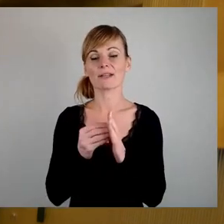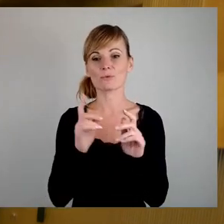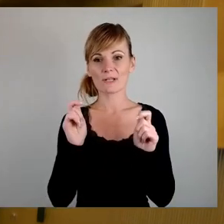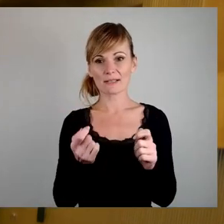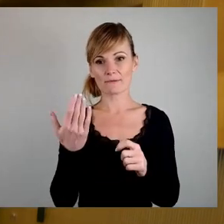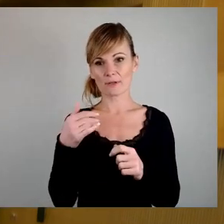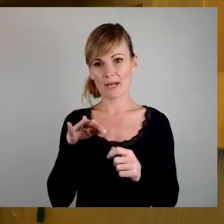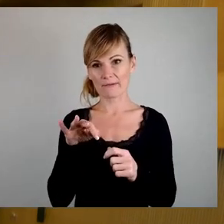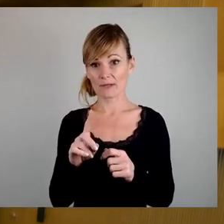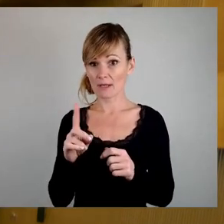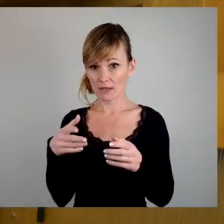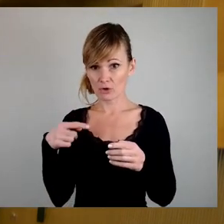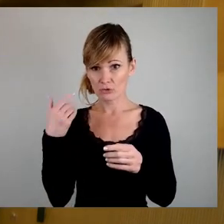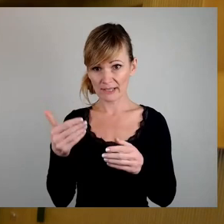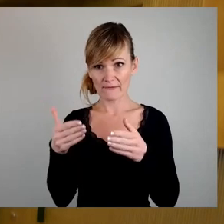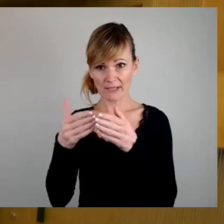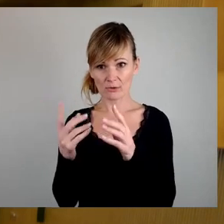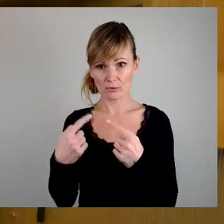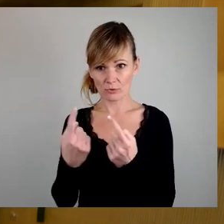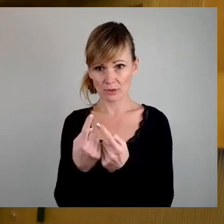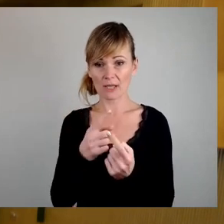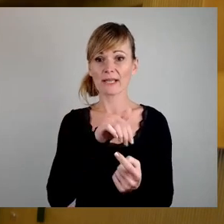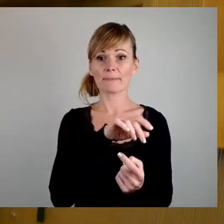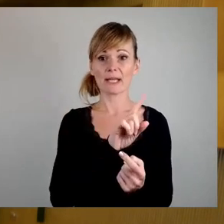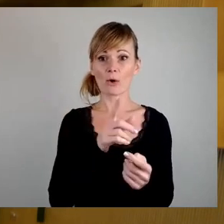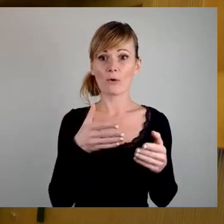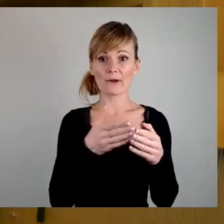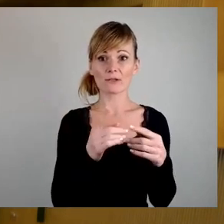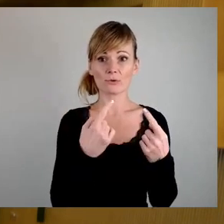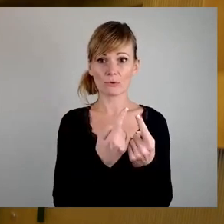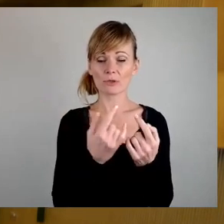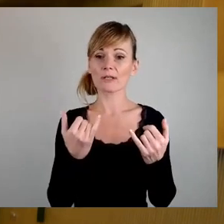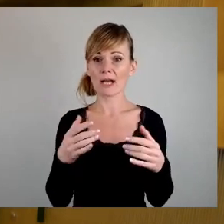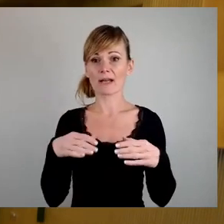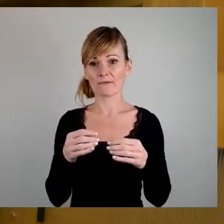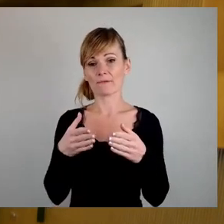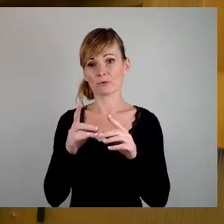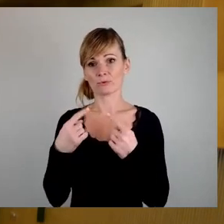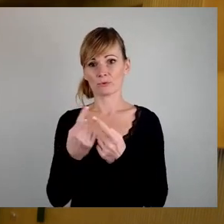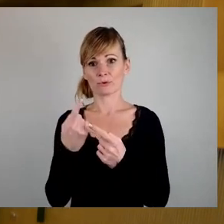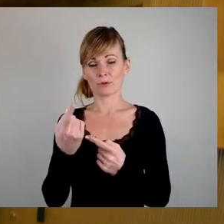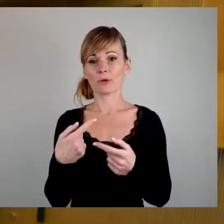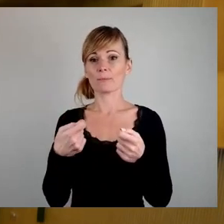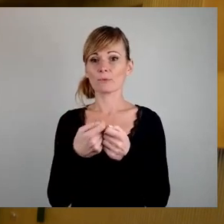auch in der Fraktionsrunde. Dann steigen wir ein in die Fraktionsrunde. Es beginnt, wie ich gesagt habe, Bündnis 90 die Grünen. Herr Löser, bitteschön.